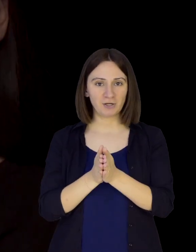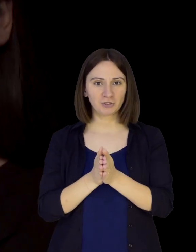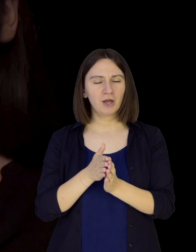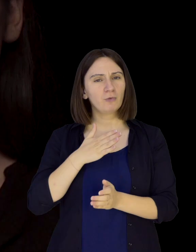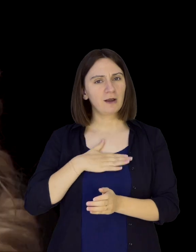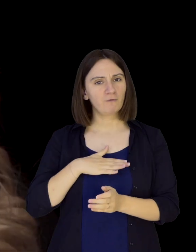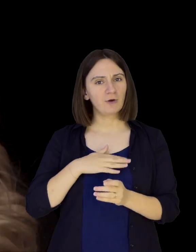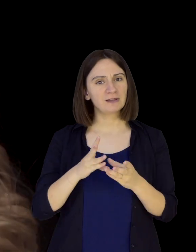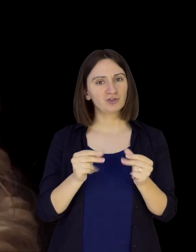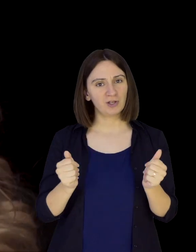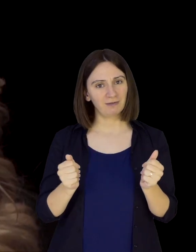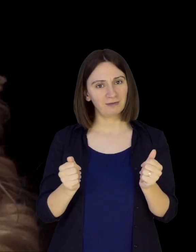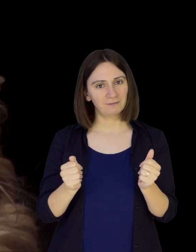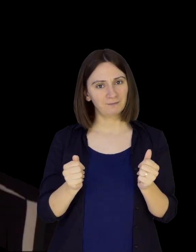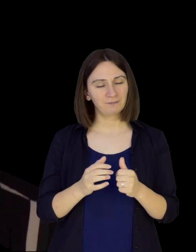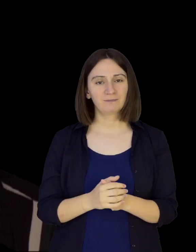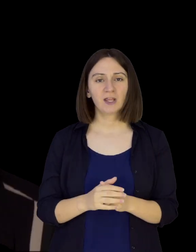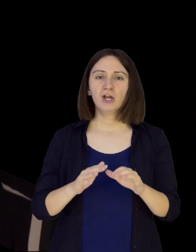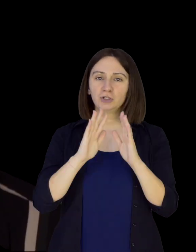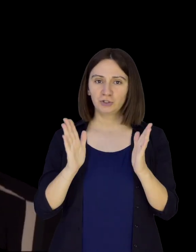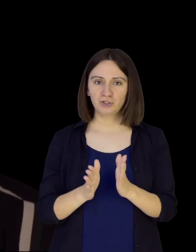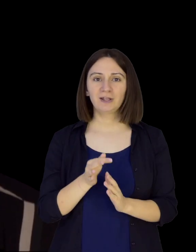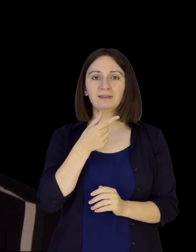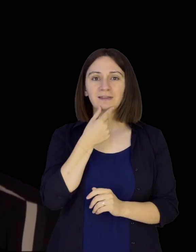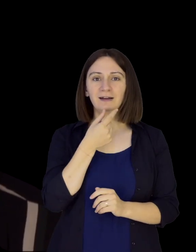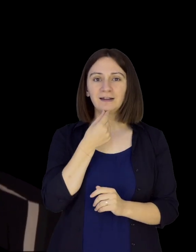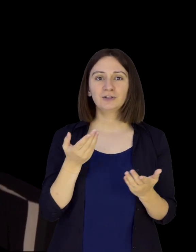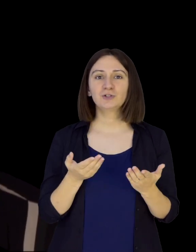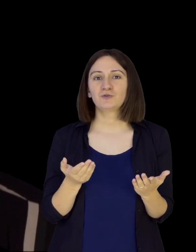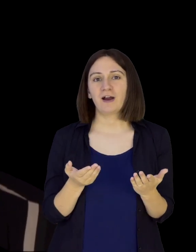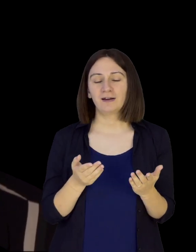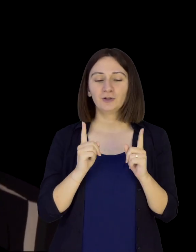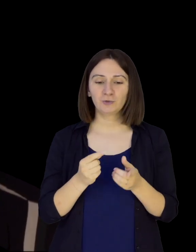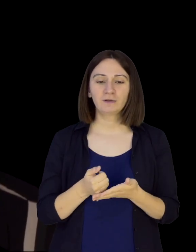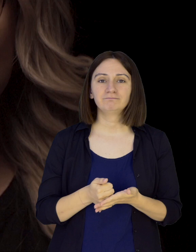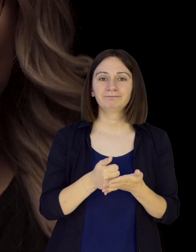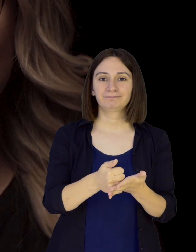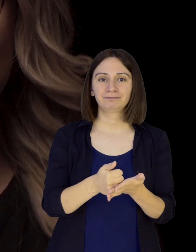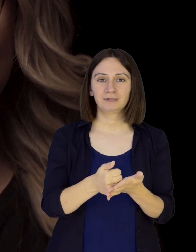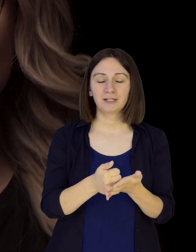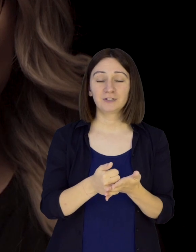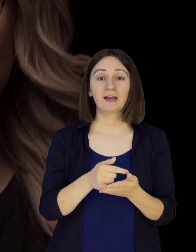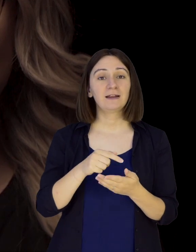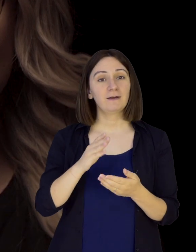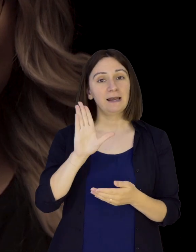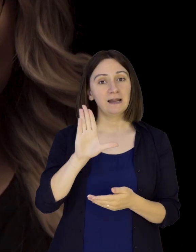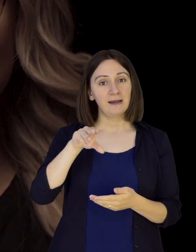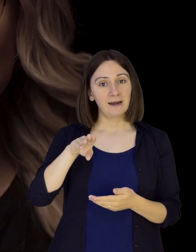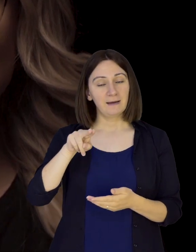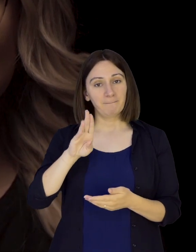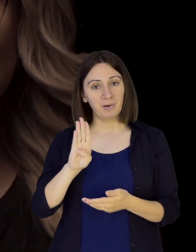zgjidhur problemet, për të plotësuar nevojat dhe kërkesat tona. Qasë një rritë të mos mpetet pas, programi kanë dimuar në